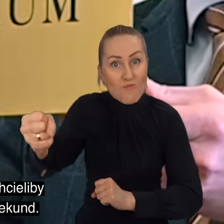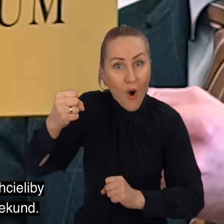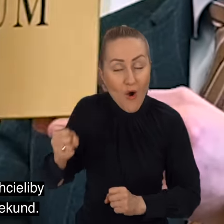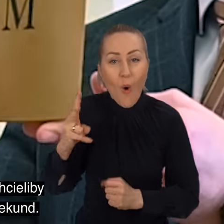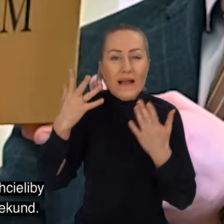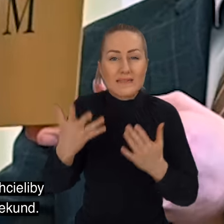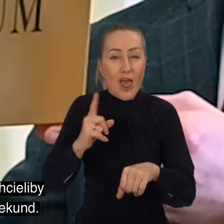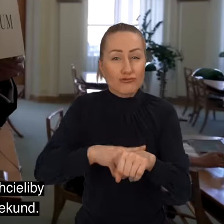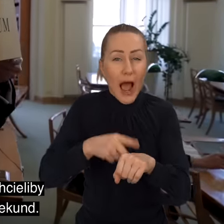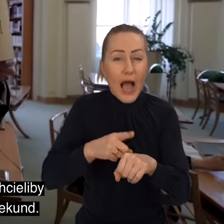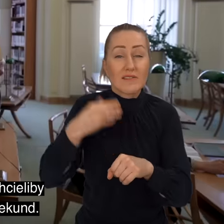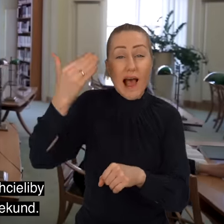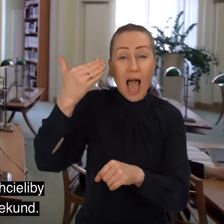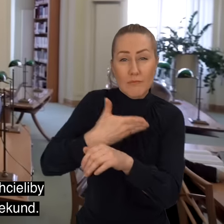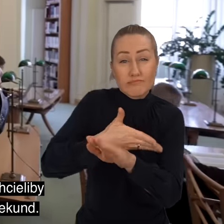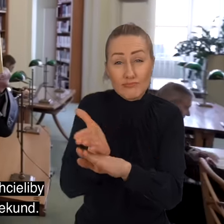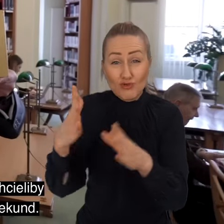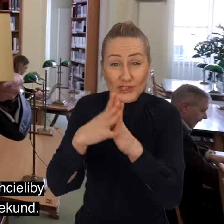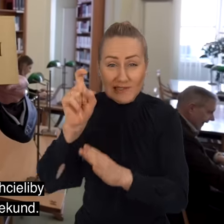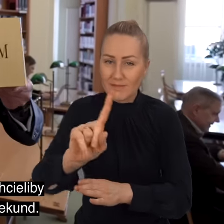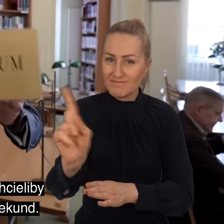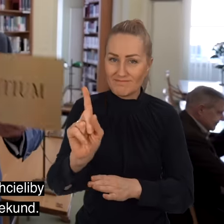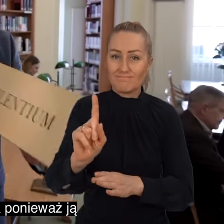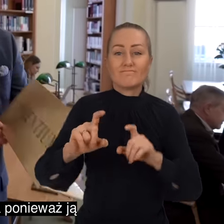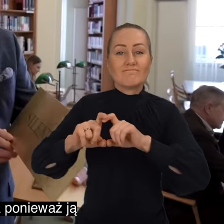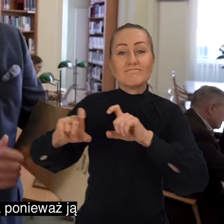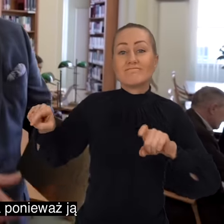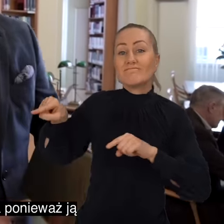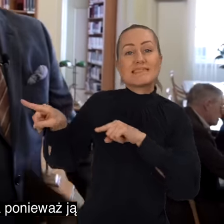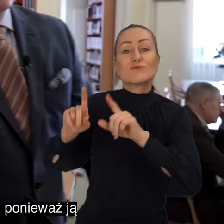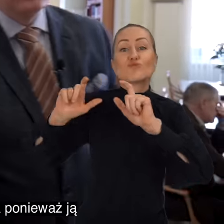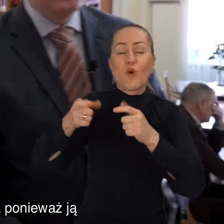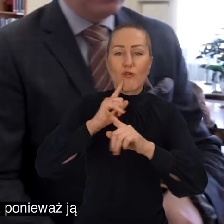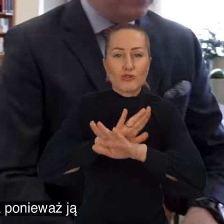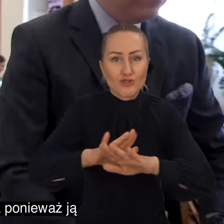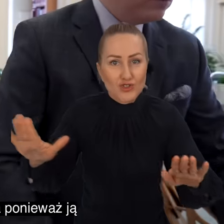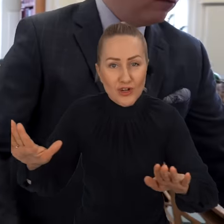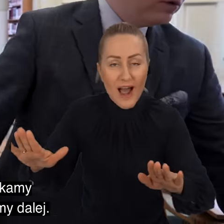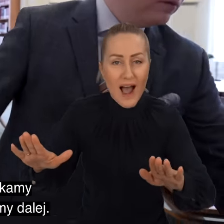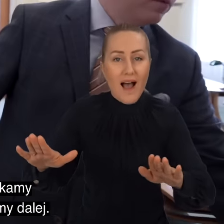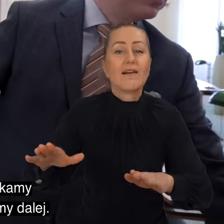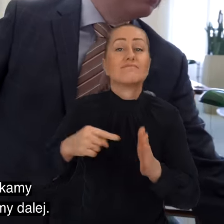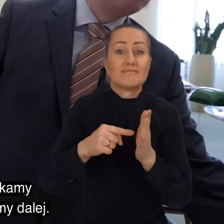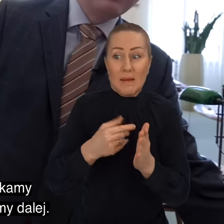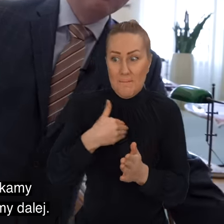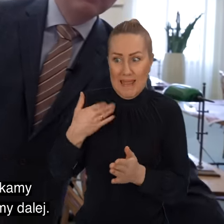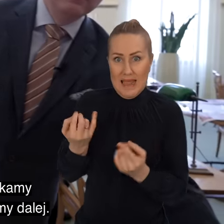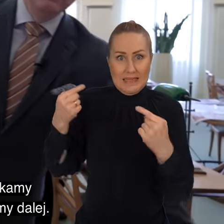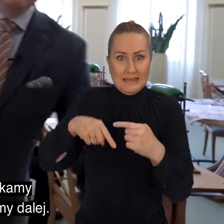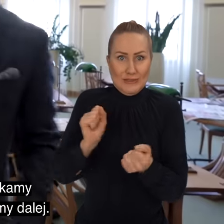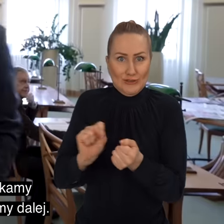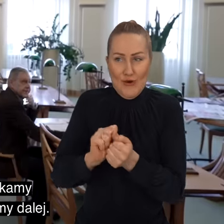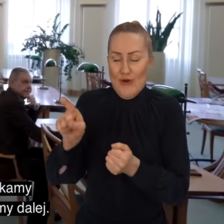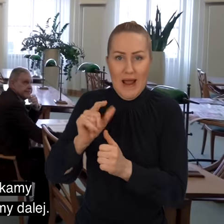posłów, którzy chcieliby przekroczyć czas, choć o 10 sekund. Silencjum oczywiście znaczy cisza, a ponieważ ją właśnie w tym momencie brukamy